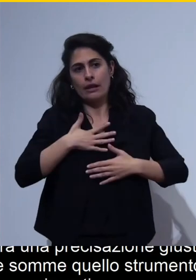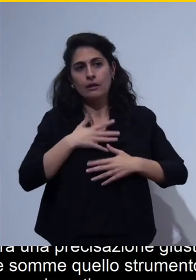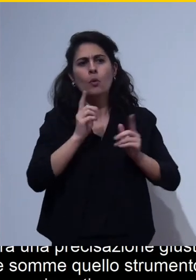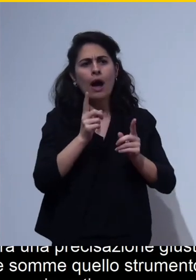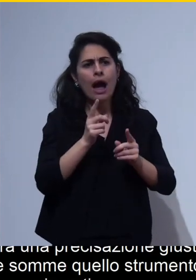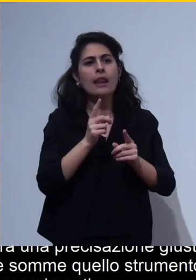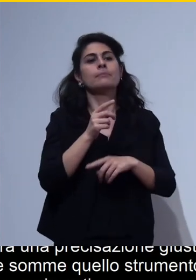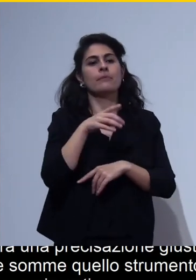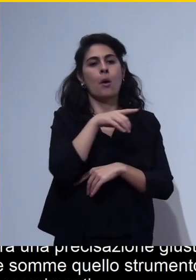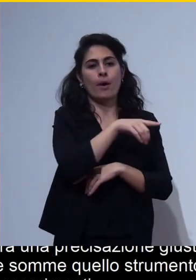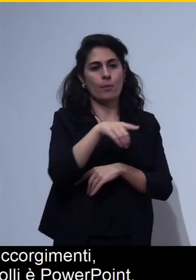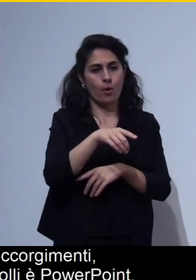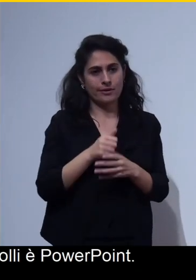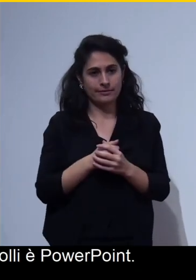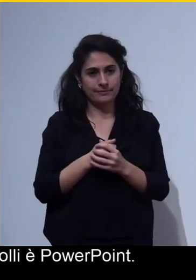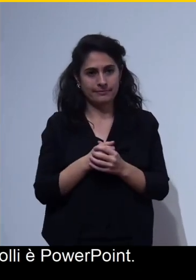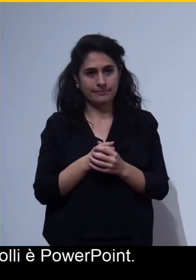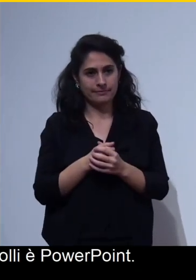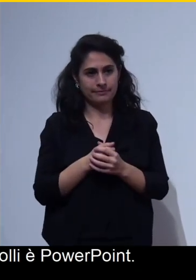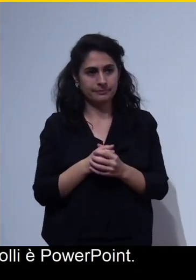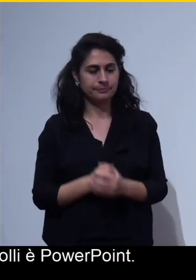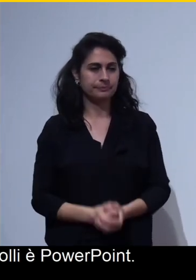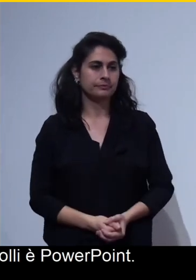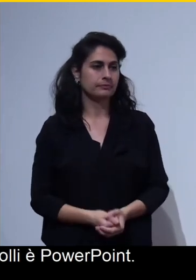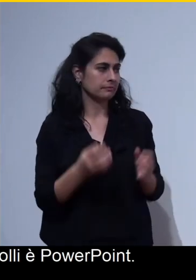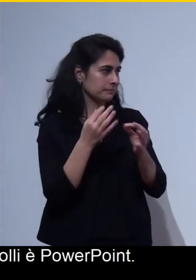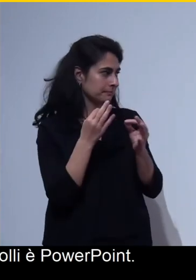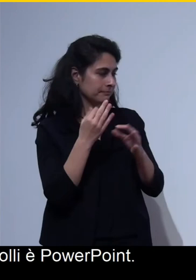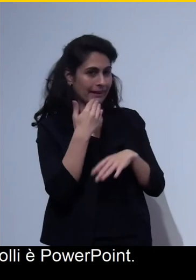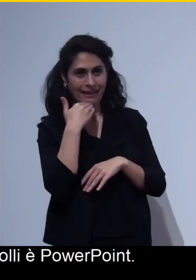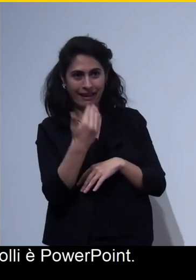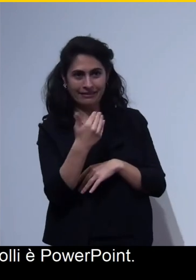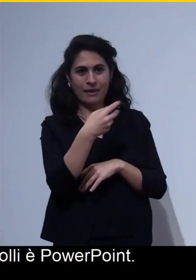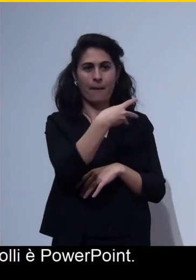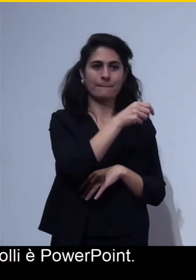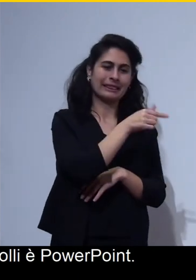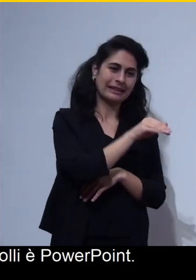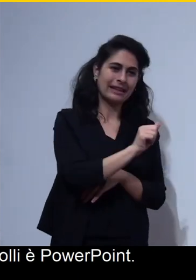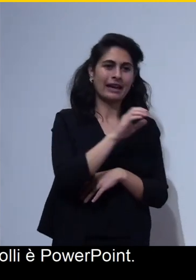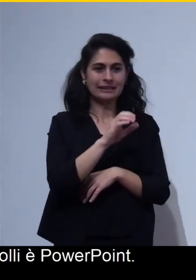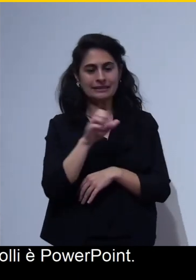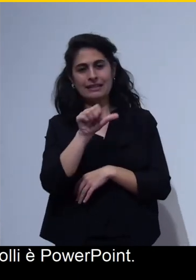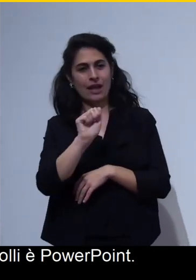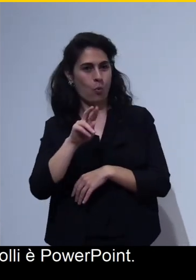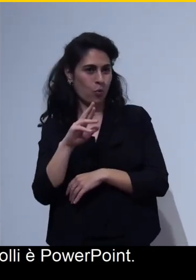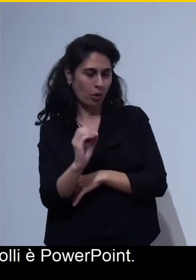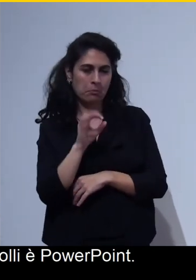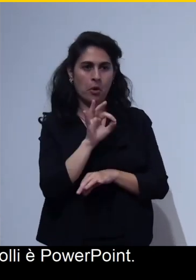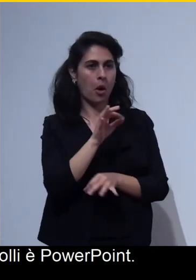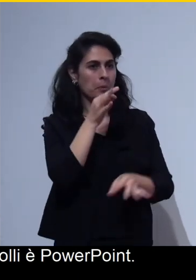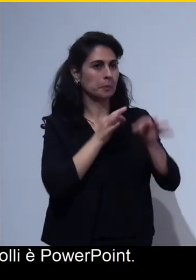bene io ringrazio molto Mattia Cristiane Sauro che sono stati molto chiari è un argomento davvero